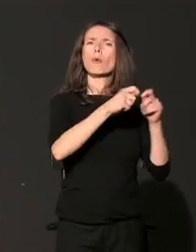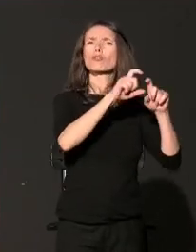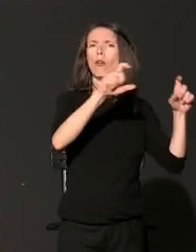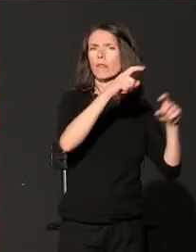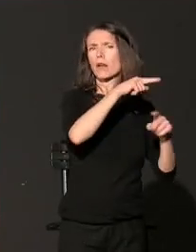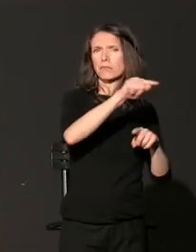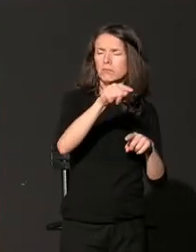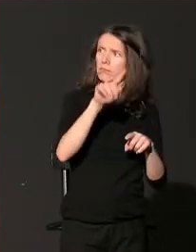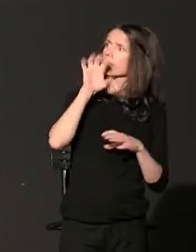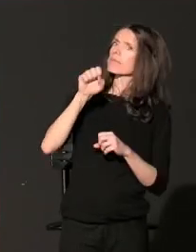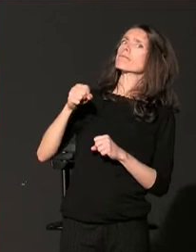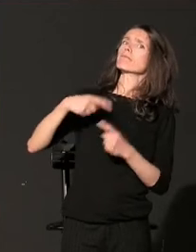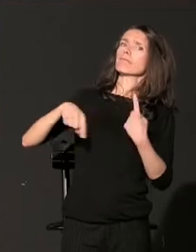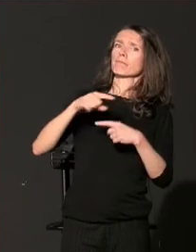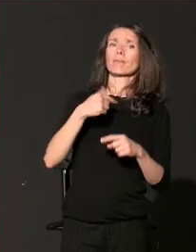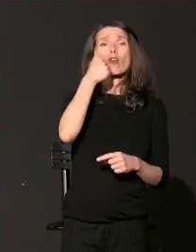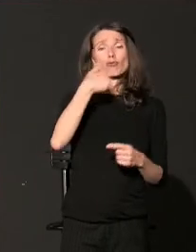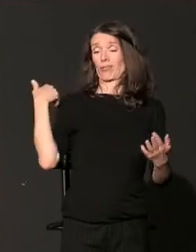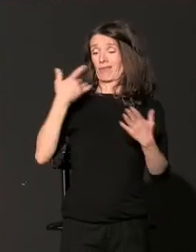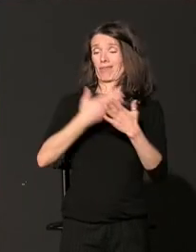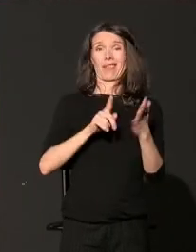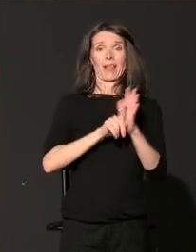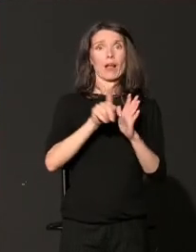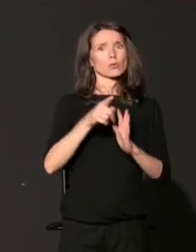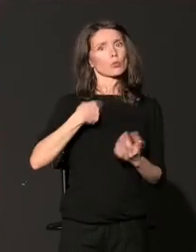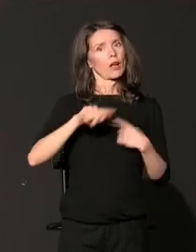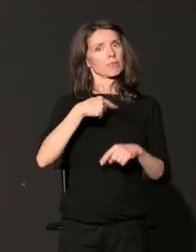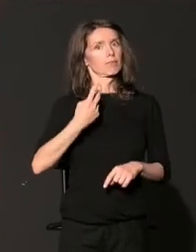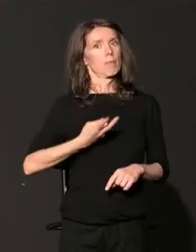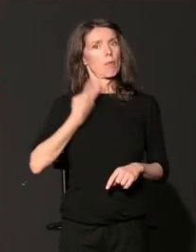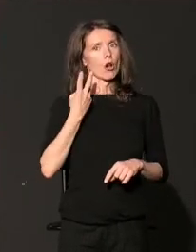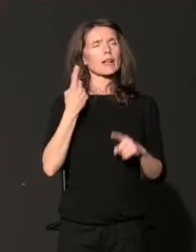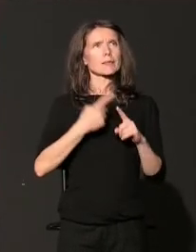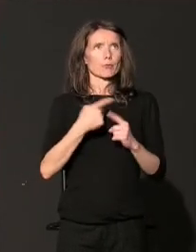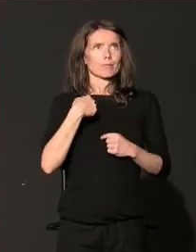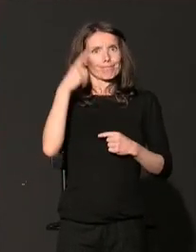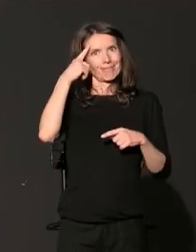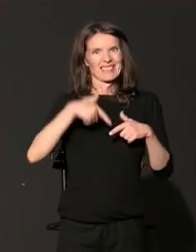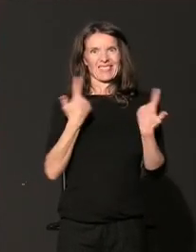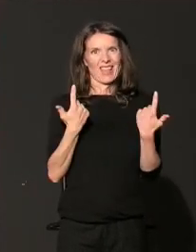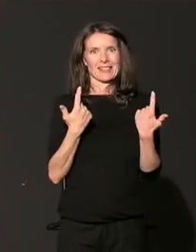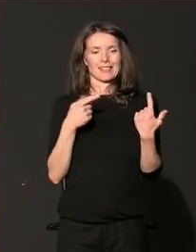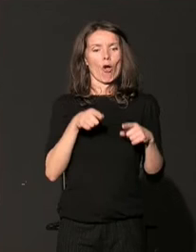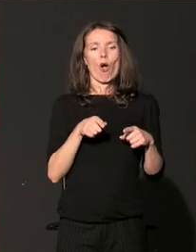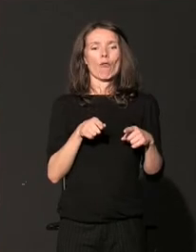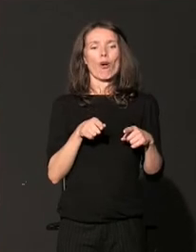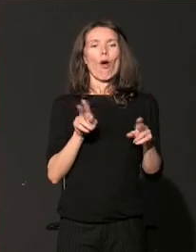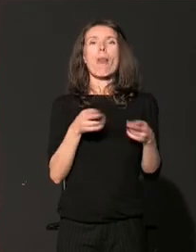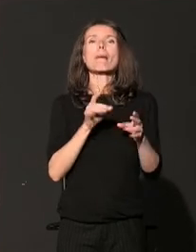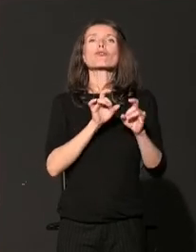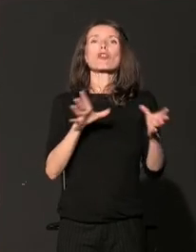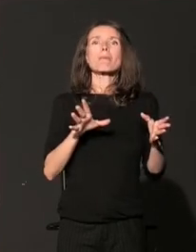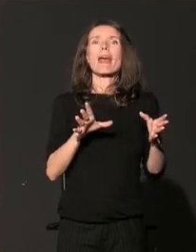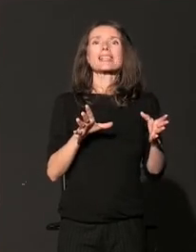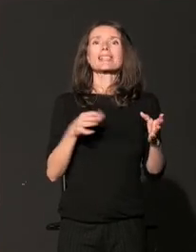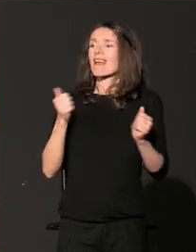Ponosni smo na ostvarene uspehe i svesni da sve ovo ne bi bilo moguće bez zajedničkih napora i